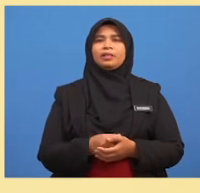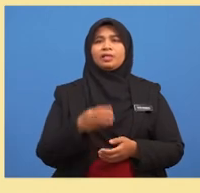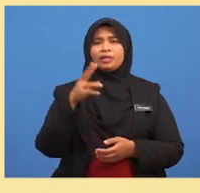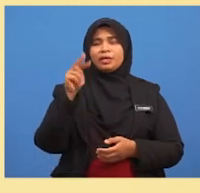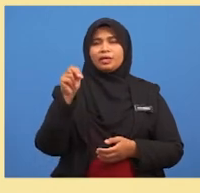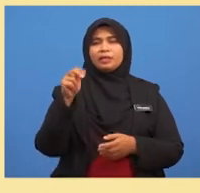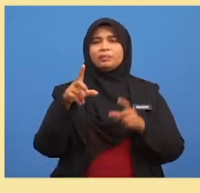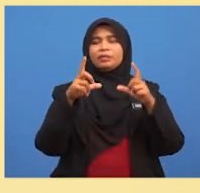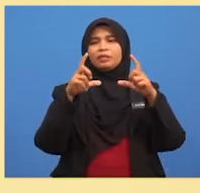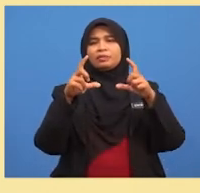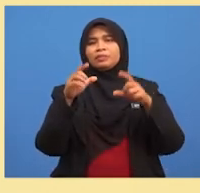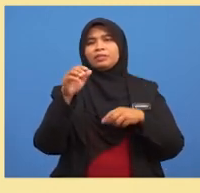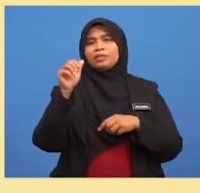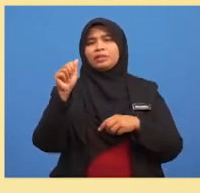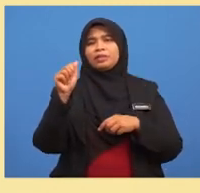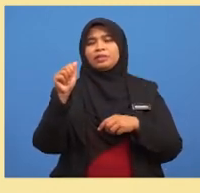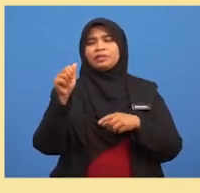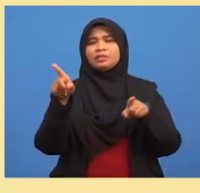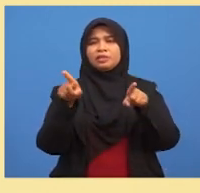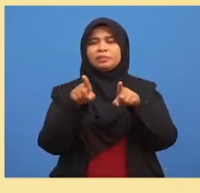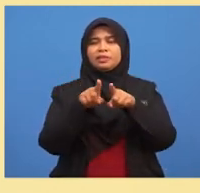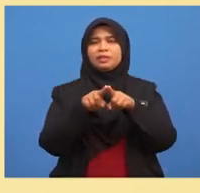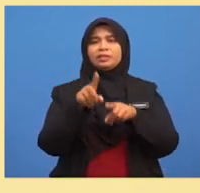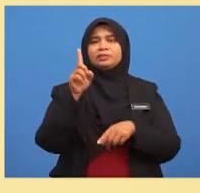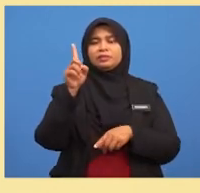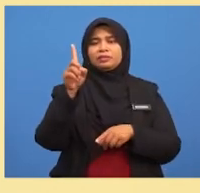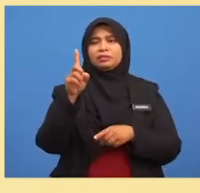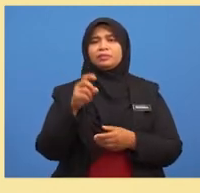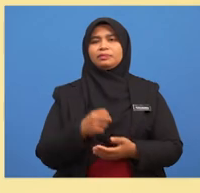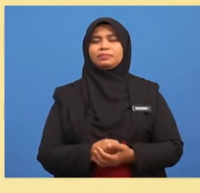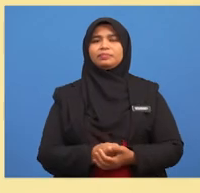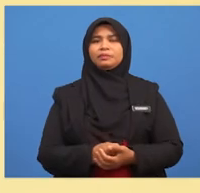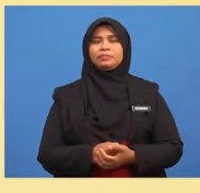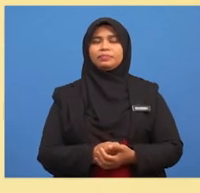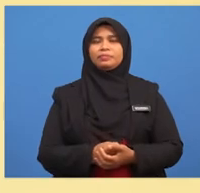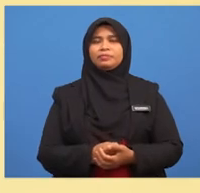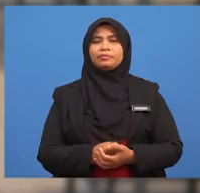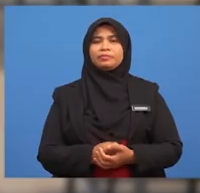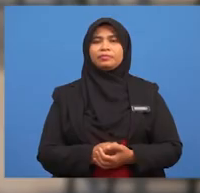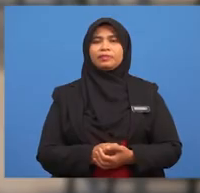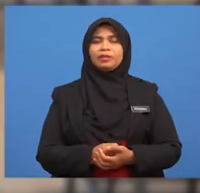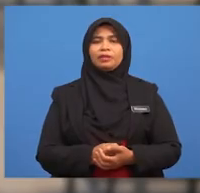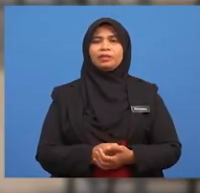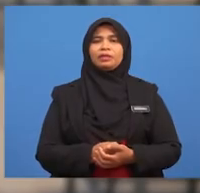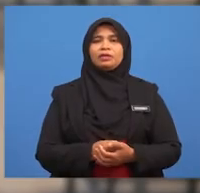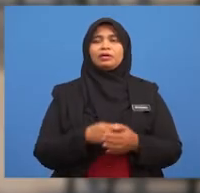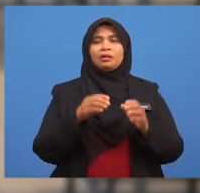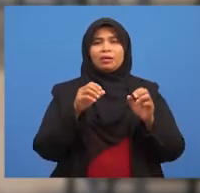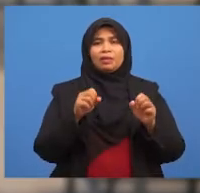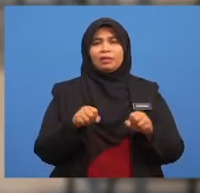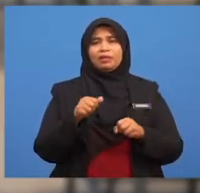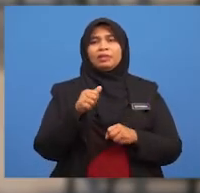N dalam kurungan A sama dengan satu Bolehkah kamu